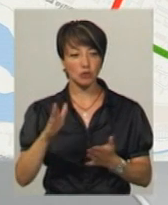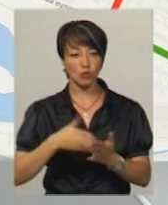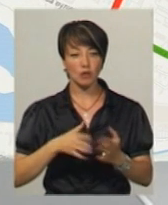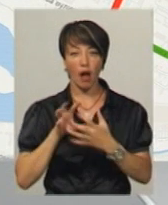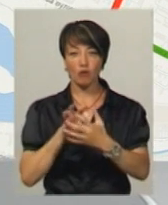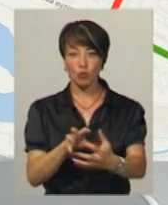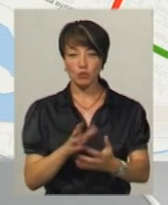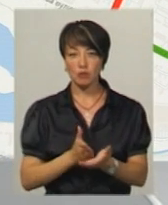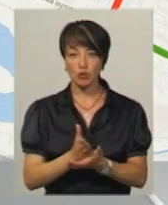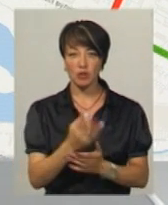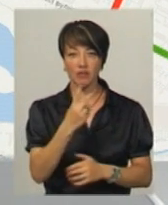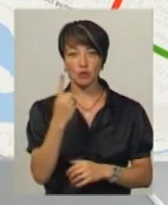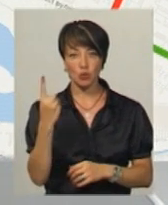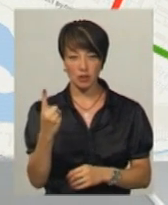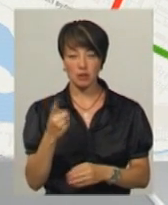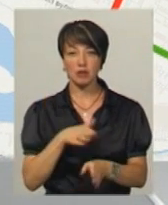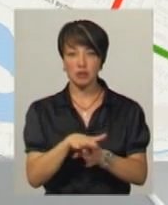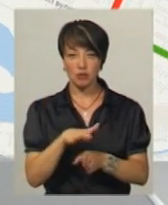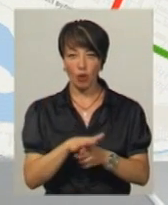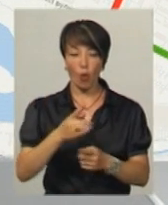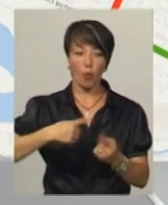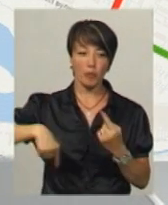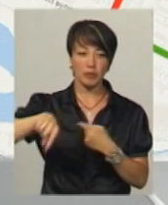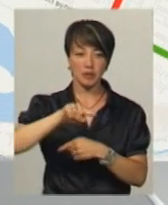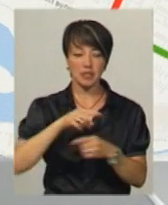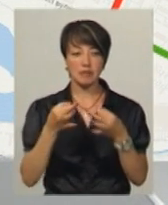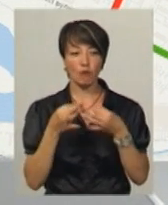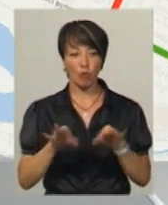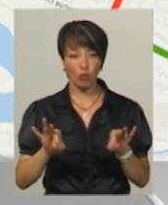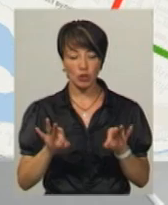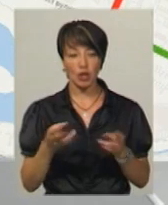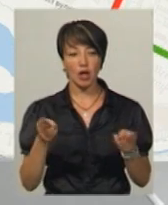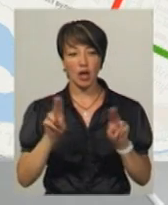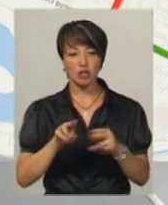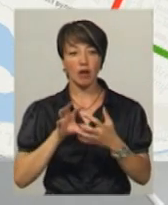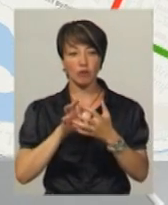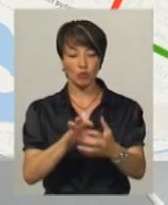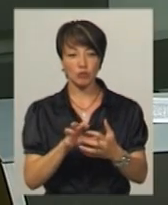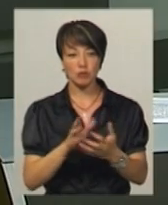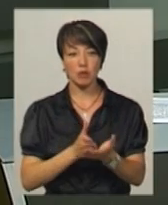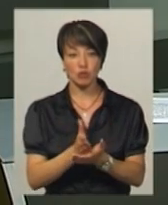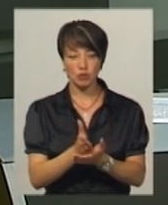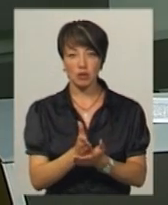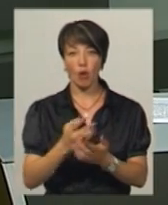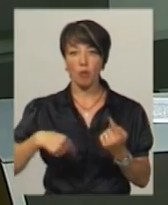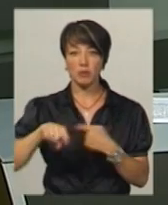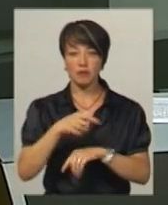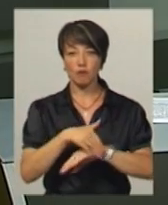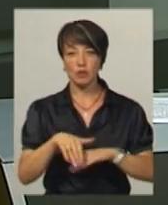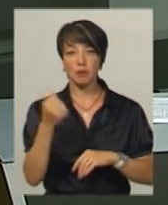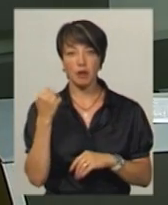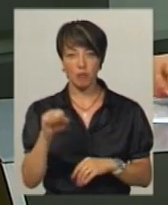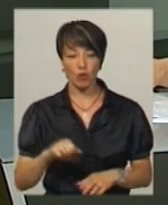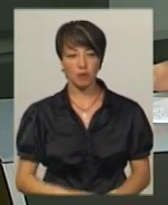Автобусний маршрут номер 21 здійснюватиме об'їзд через вулицю Свободи, решта автобусних маршрутів здійснюватимуть об'їзд вулицею